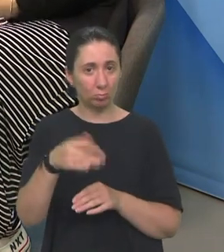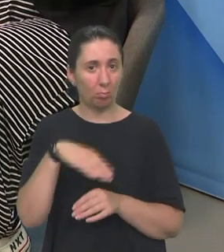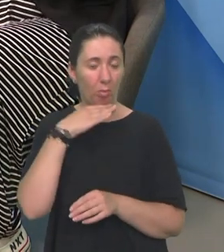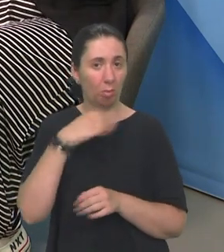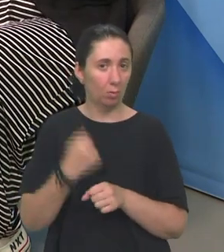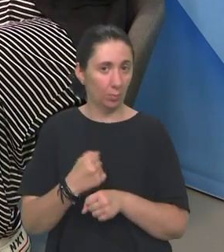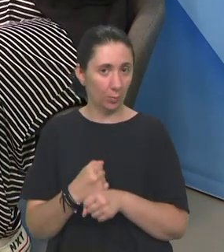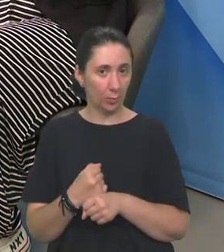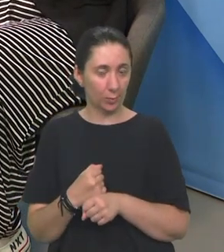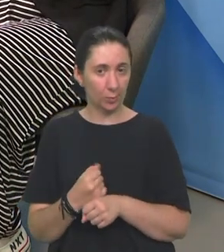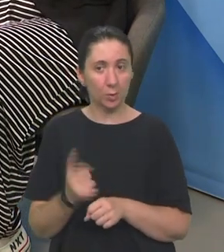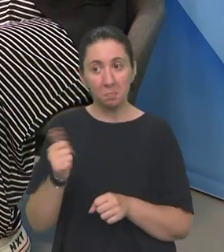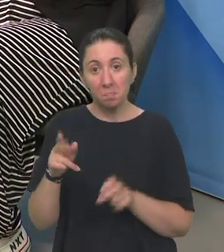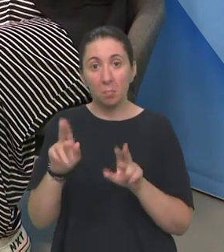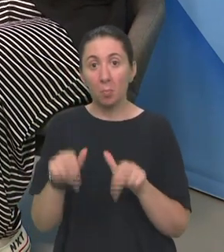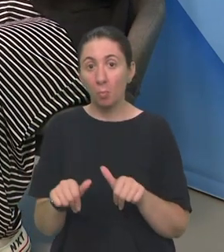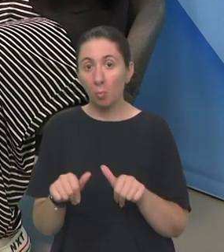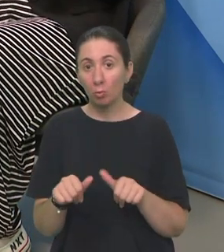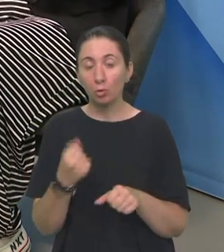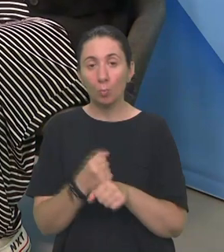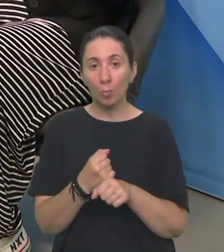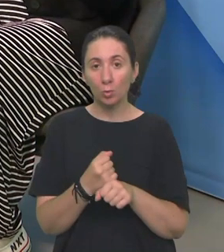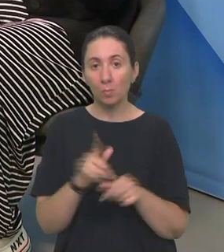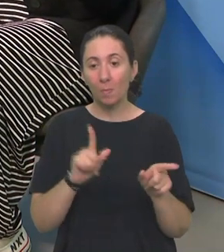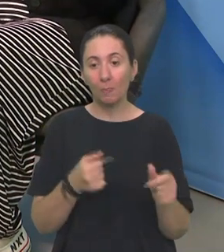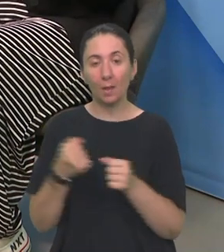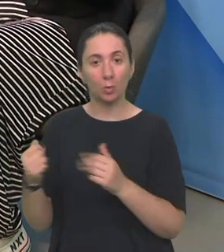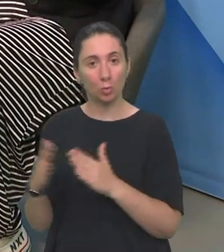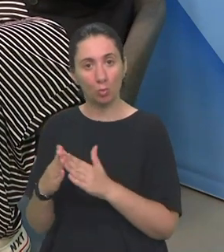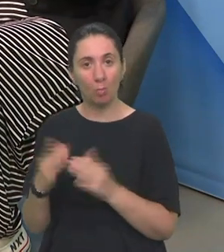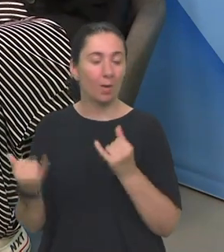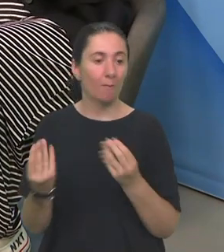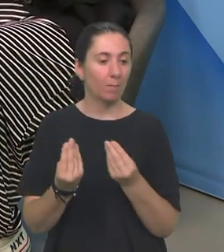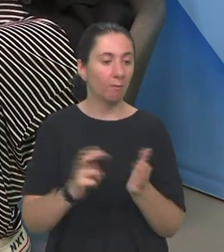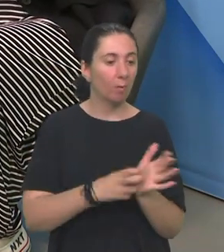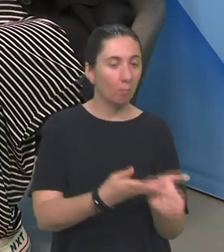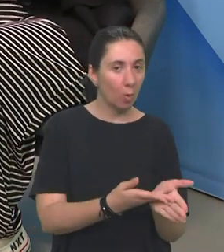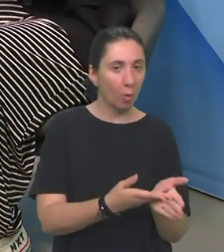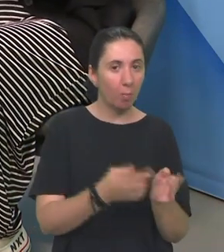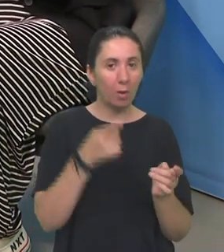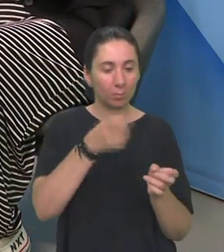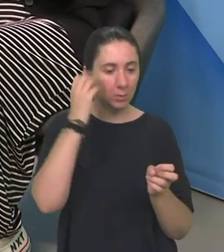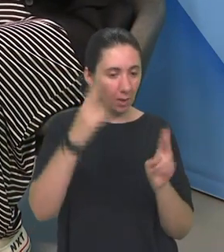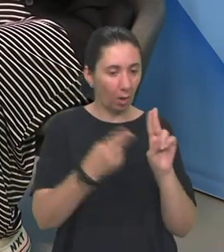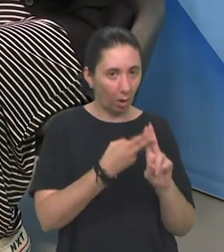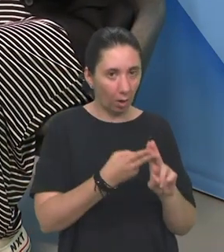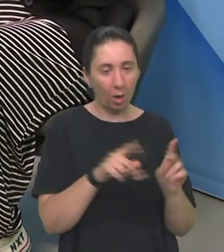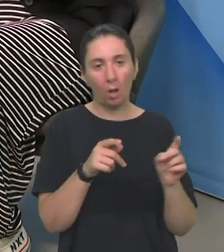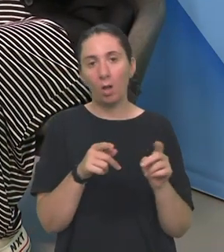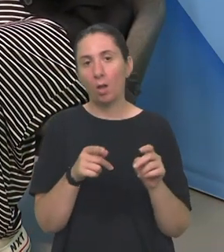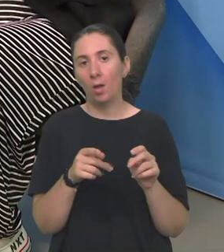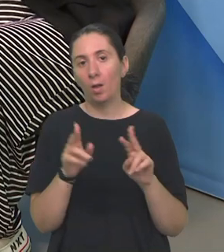sa poslom I možete li posao ne odnijeti doma? Ili neke probleme sa kojima ste se taj dan susreli